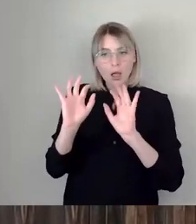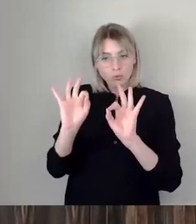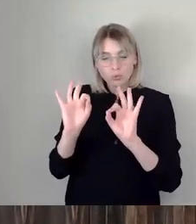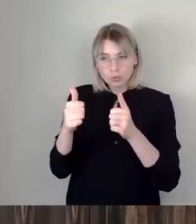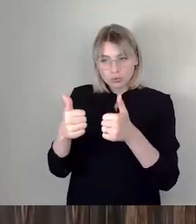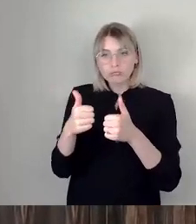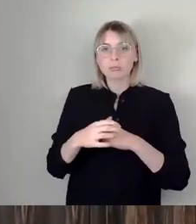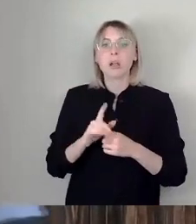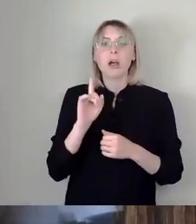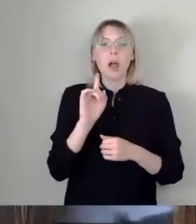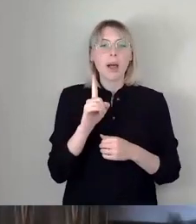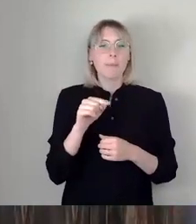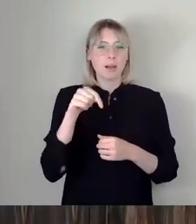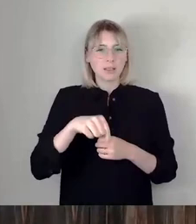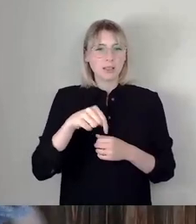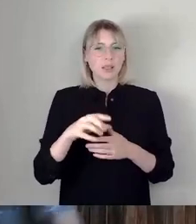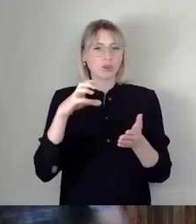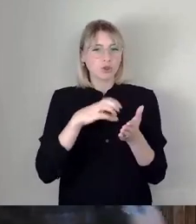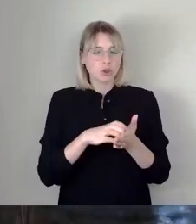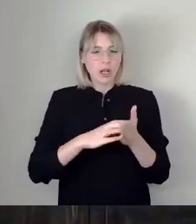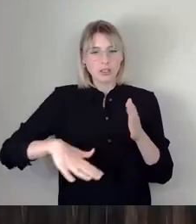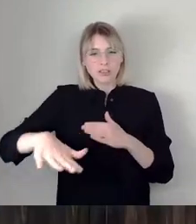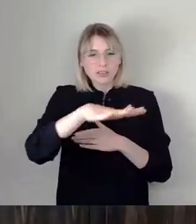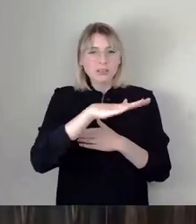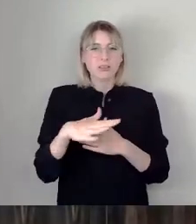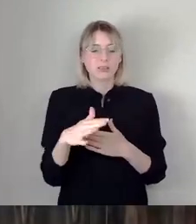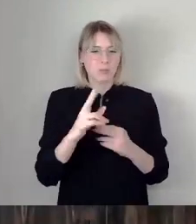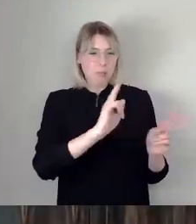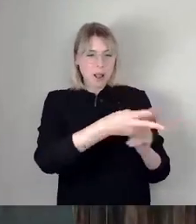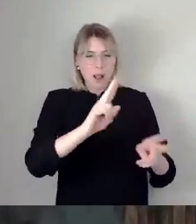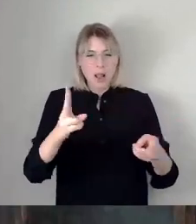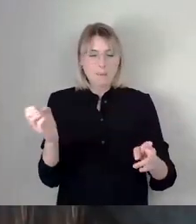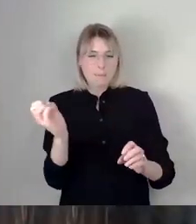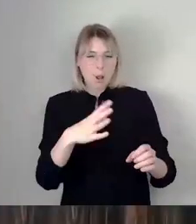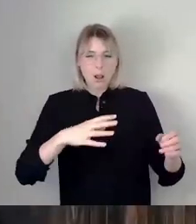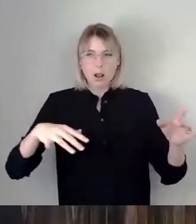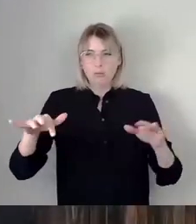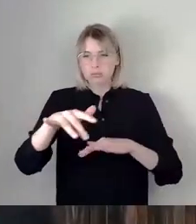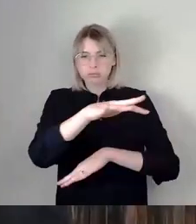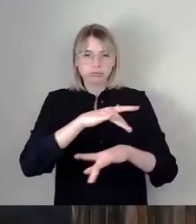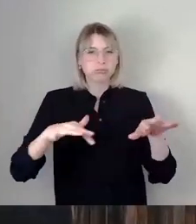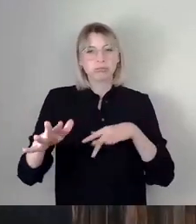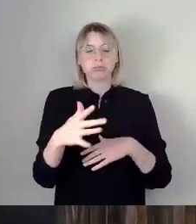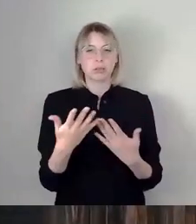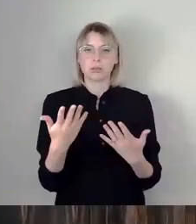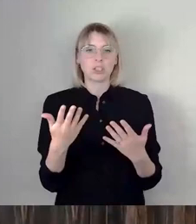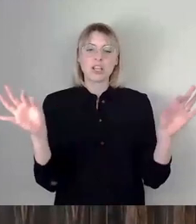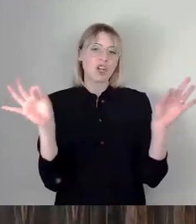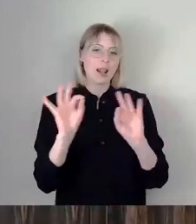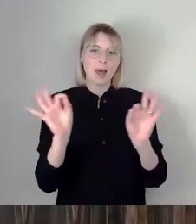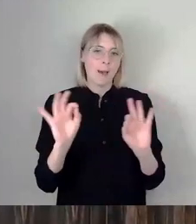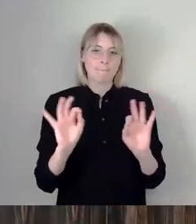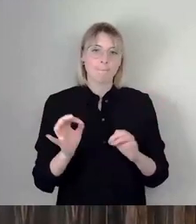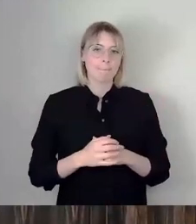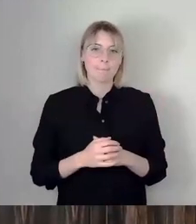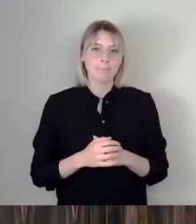das, was hier im Stadtgebiet rumliegt, der Müll, dort fliegt, das ist eigentlich eine Schande. Ich bin darauf gekommen,